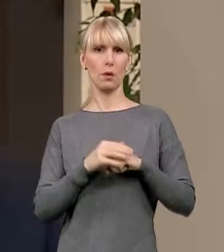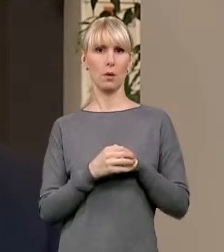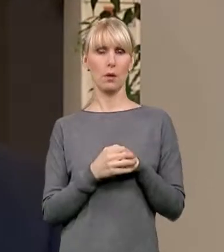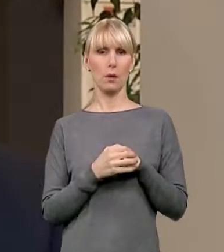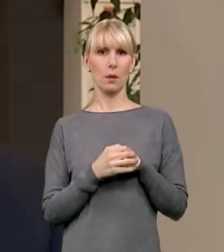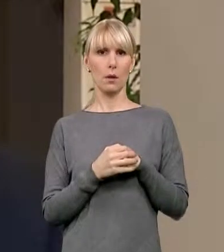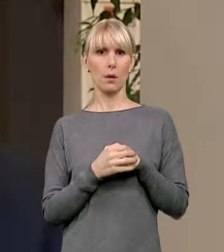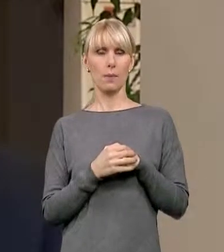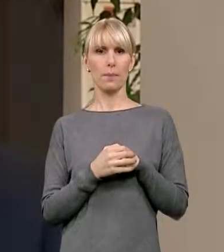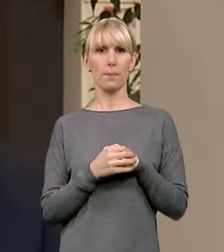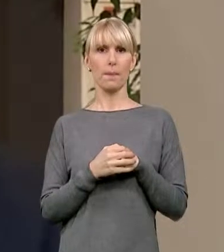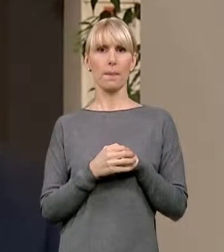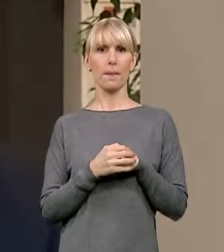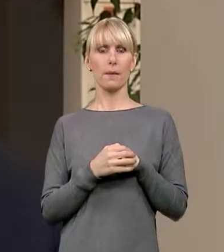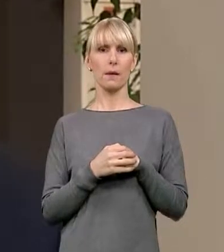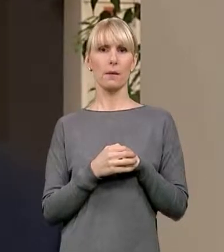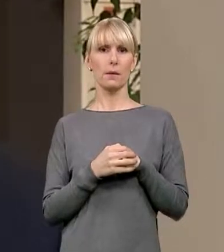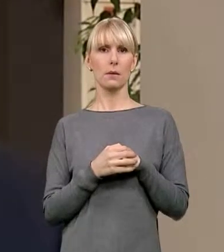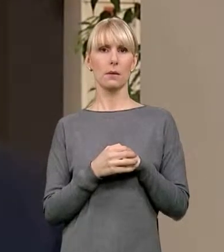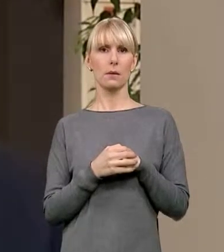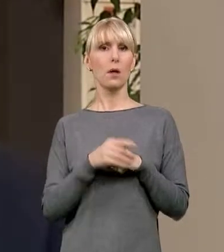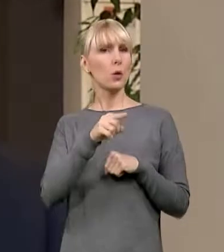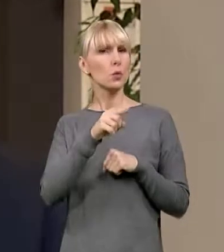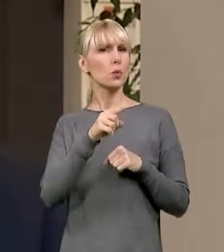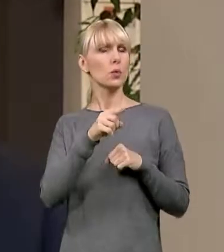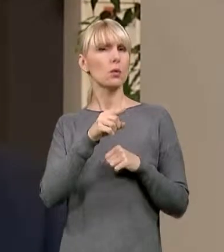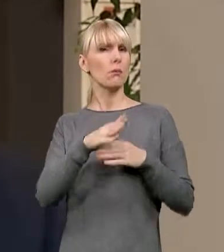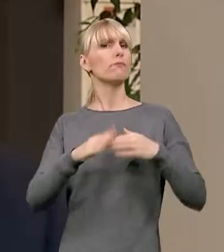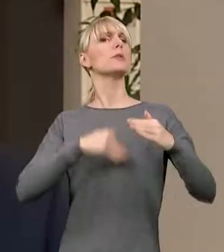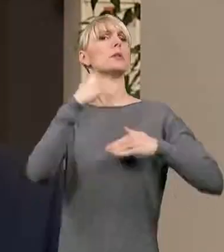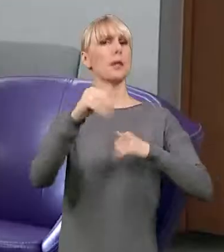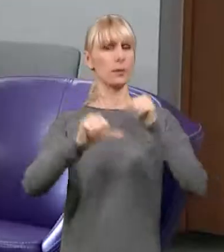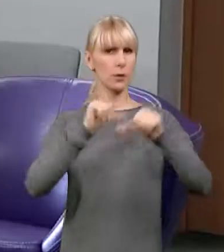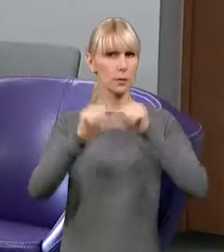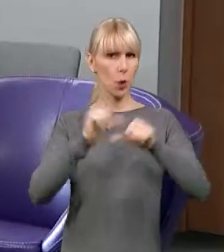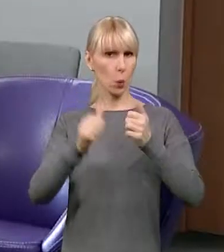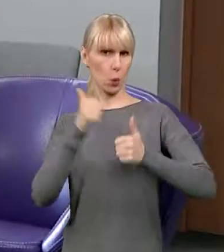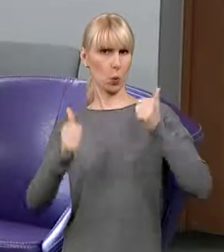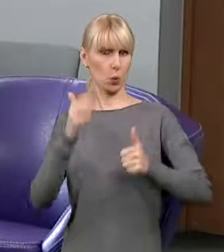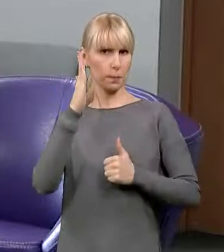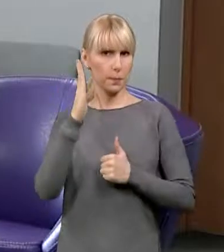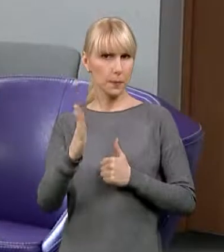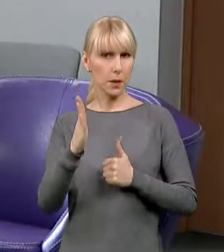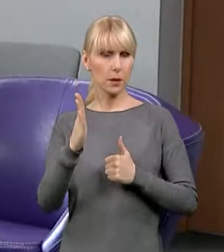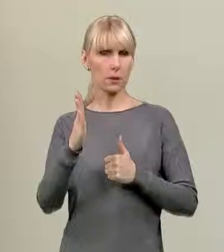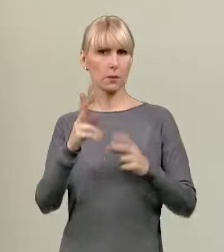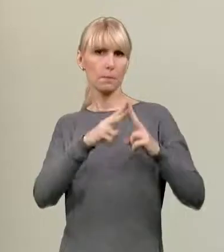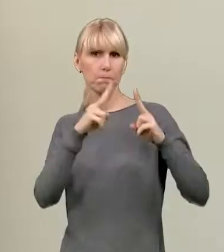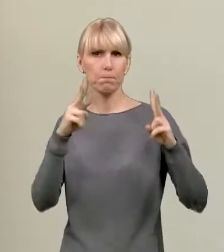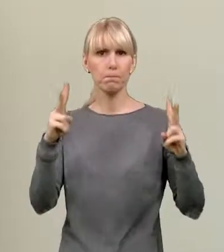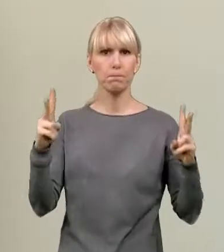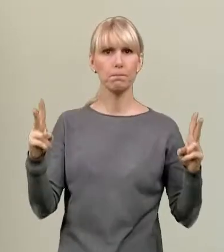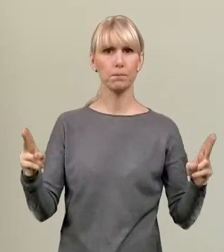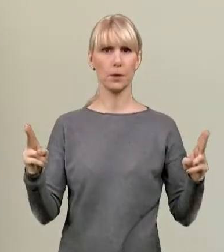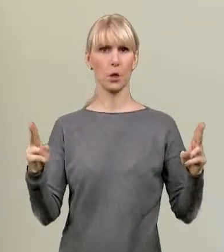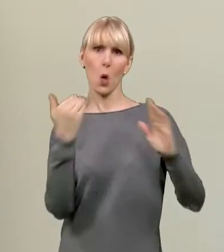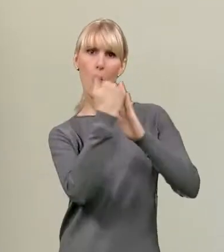i które są już za nami, będzie upływał pod kątem konkursów rozłożonych w